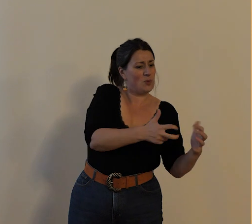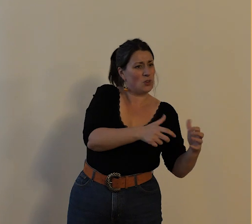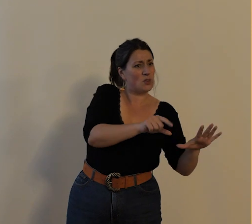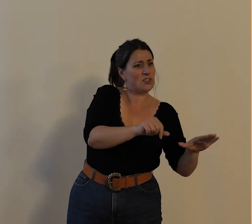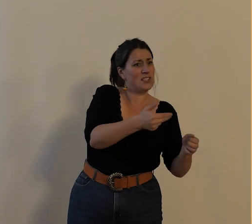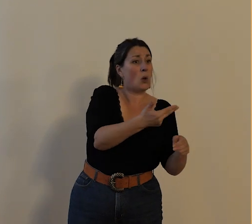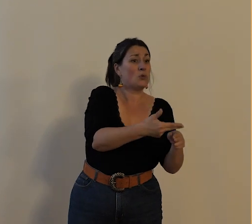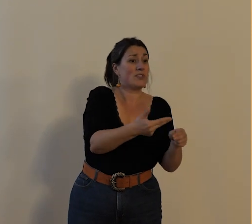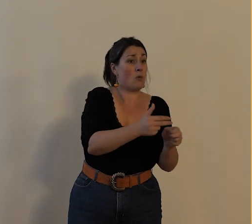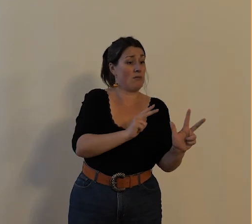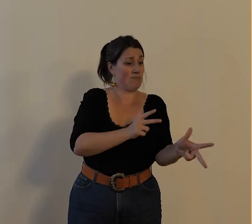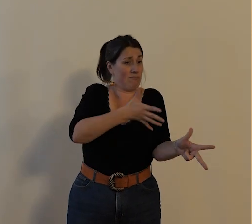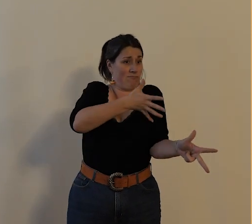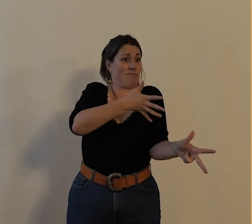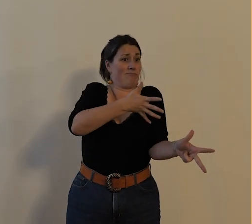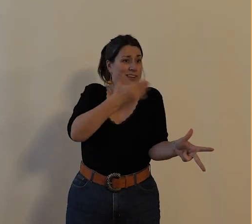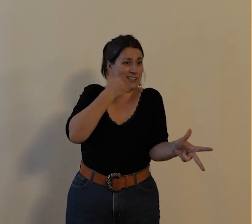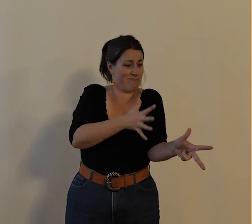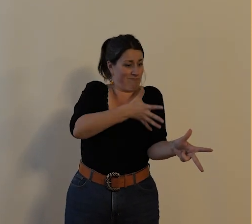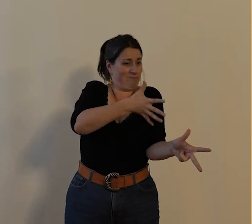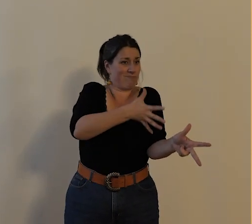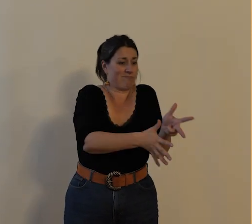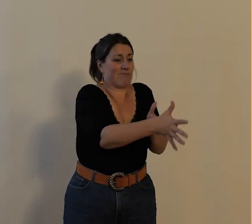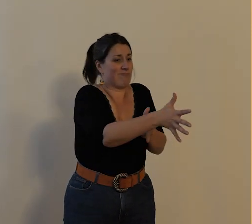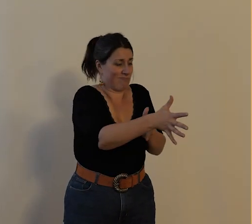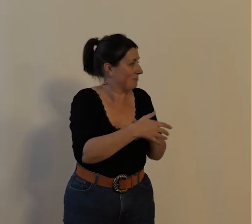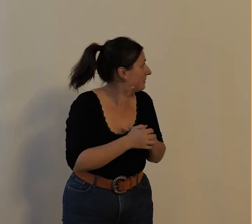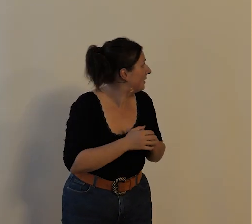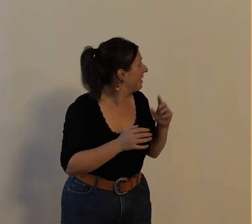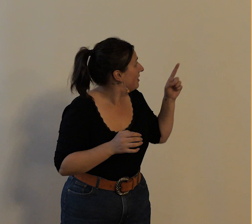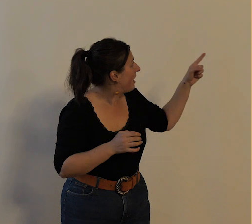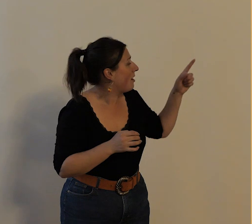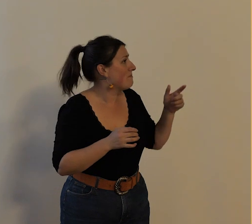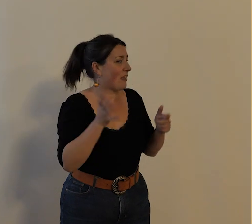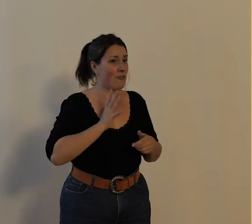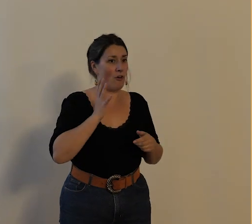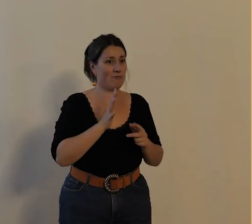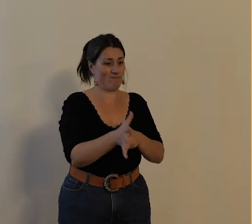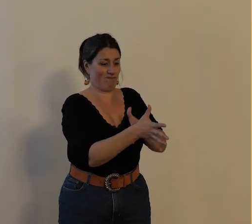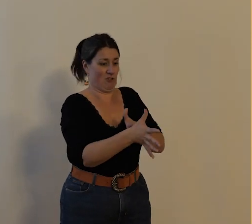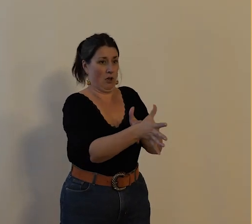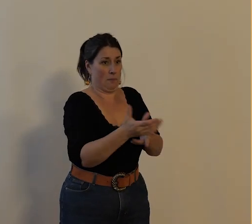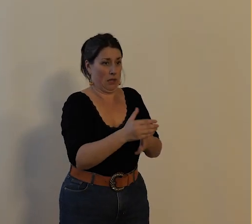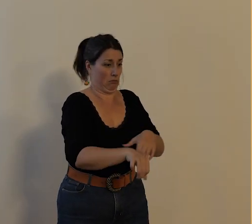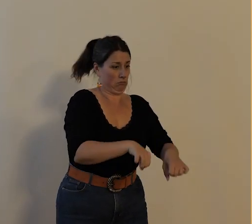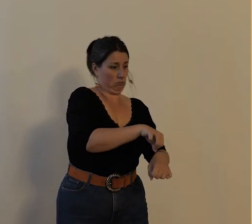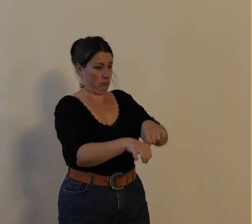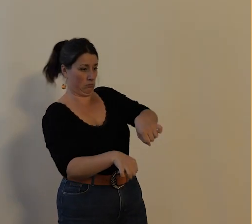qui est d'usage mais il est bien qu'il enthousiasme les foules il est d'utilisation très difficile